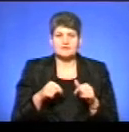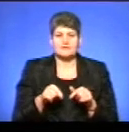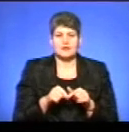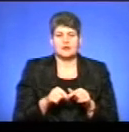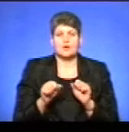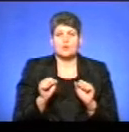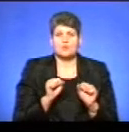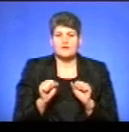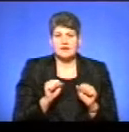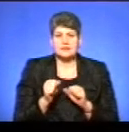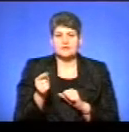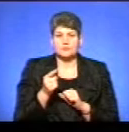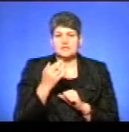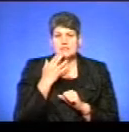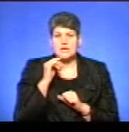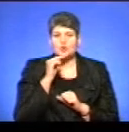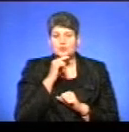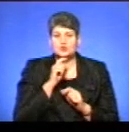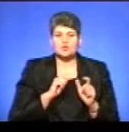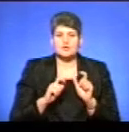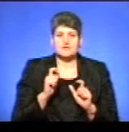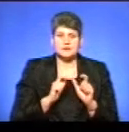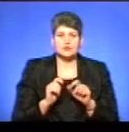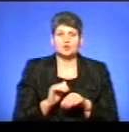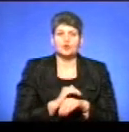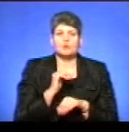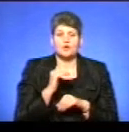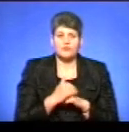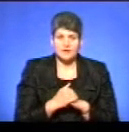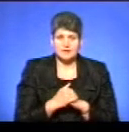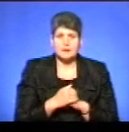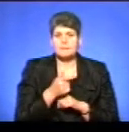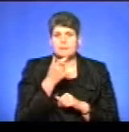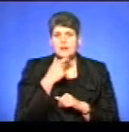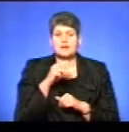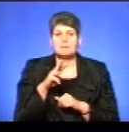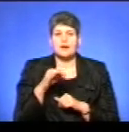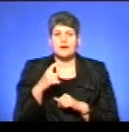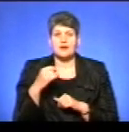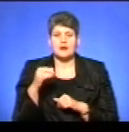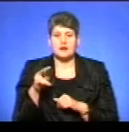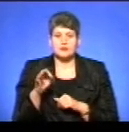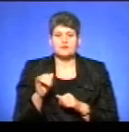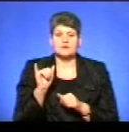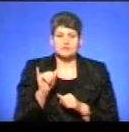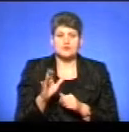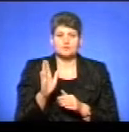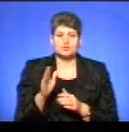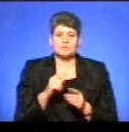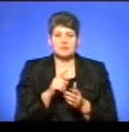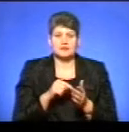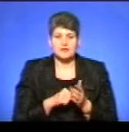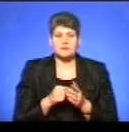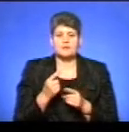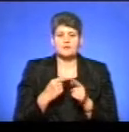управління Тернопільського національно-економічного університету. Доброго вечора, пане Михайле. Якщо у вас будуть запитання, ми повернемося